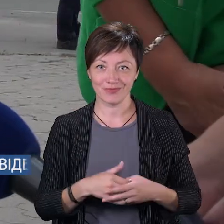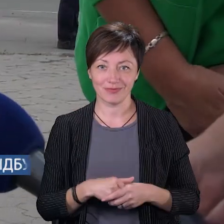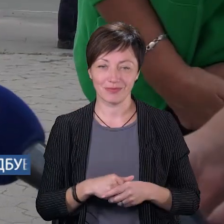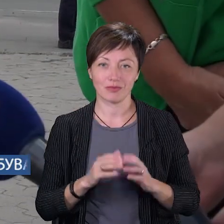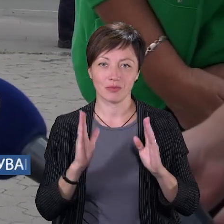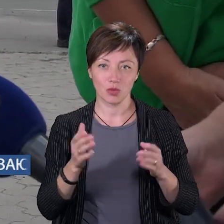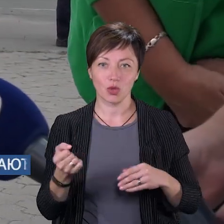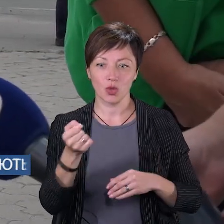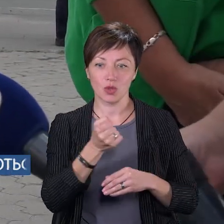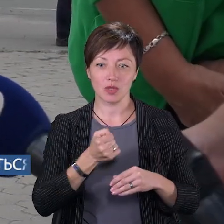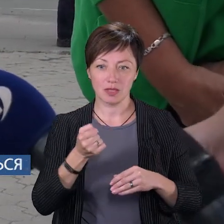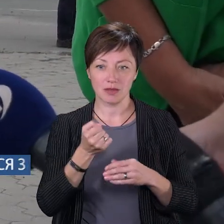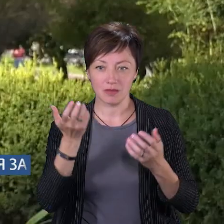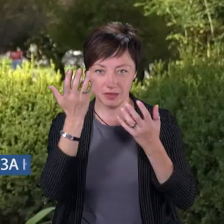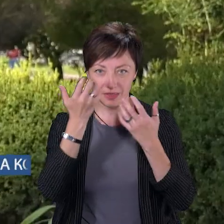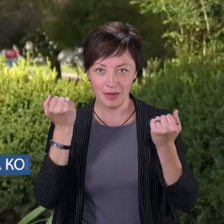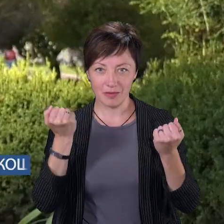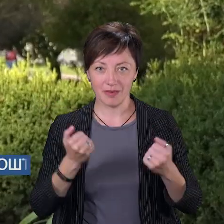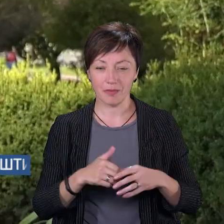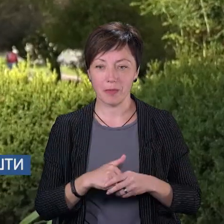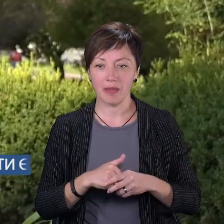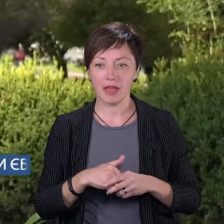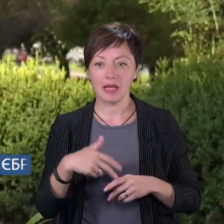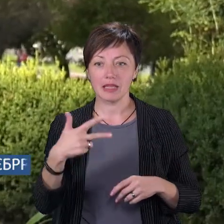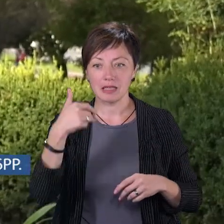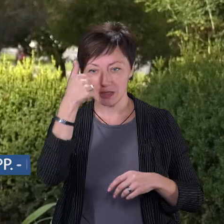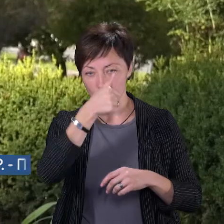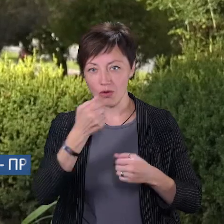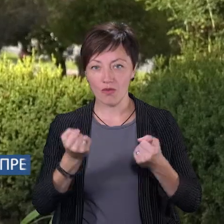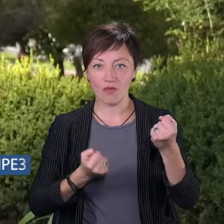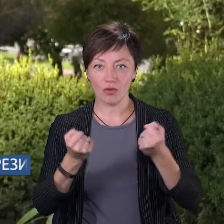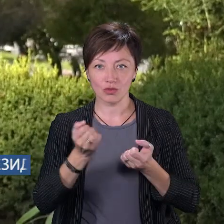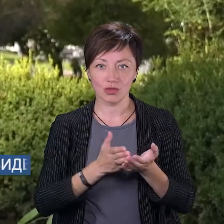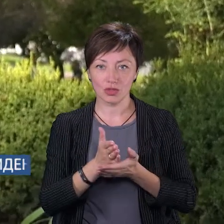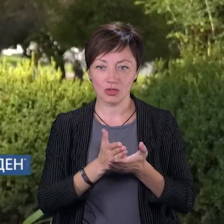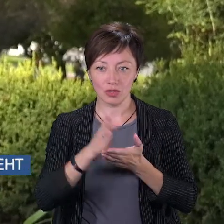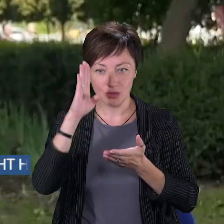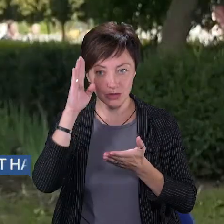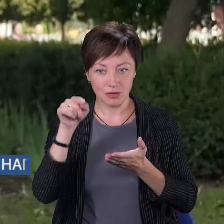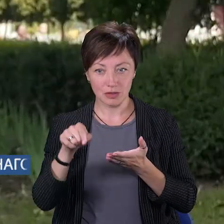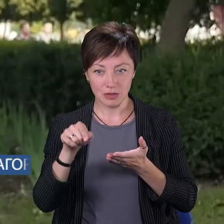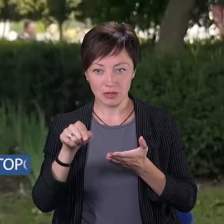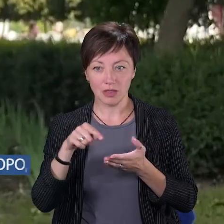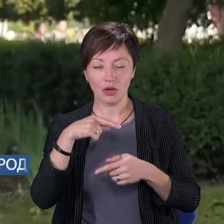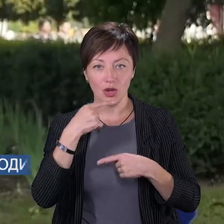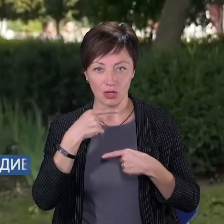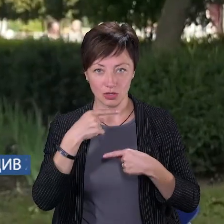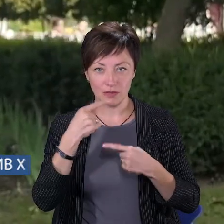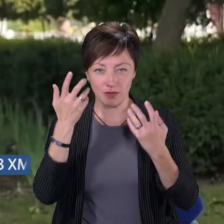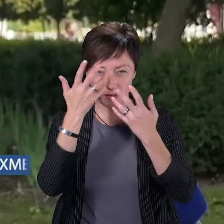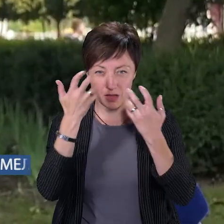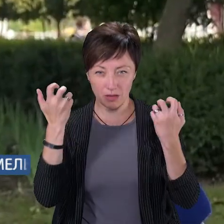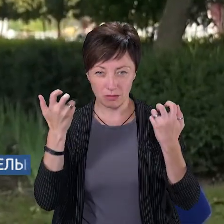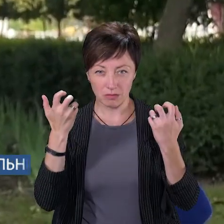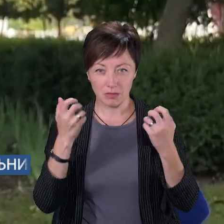Буду носити його в термі. Близько 30 років водійського стажу має Анатолій Школяр. Каже, в темну